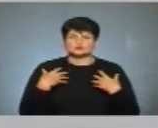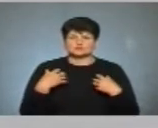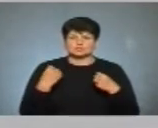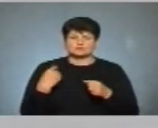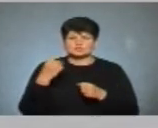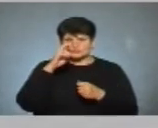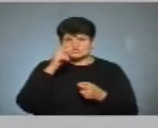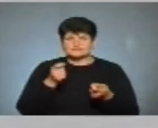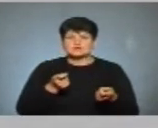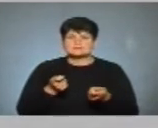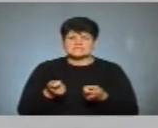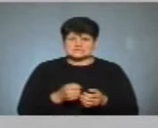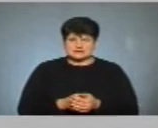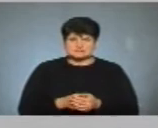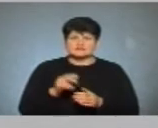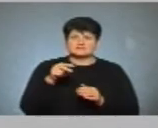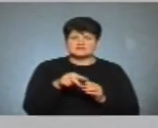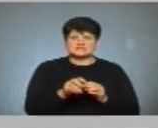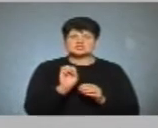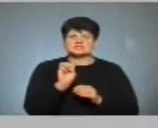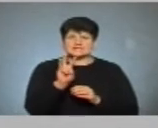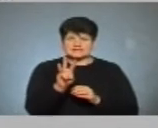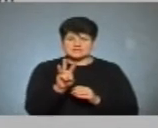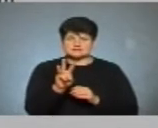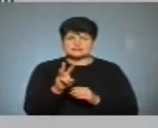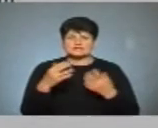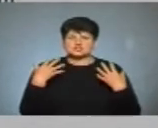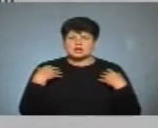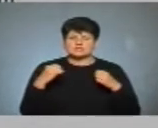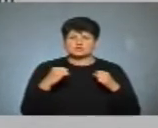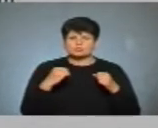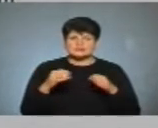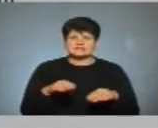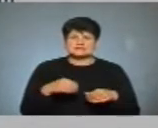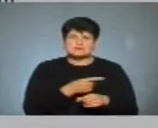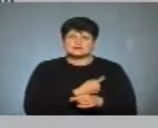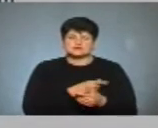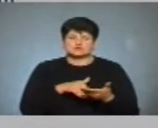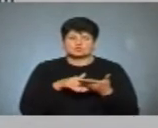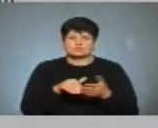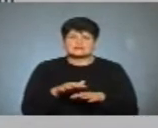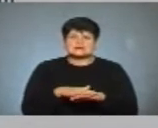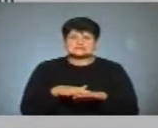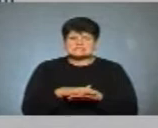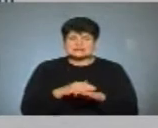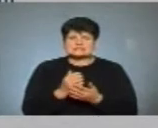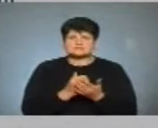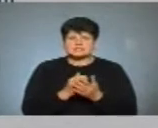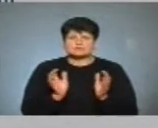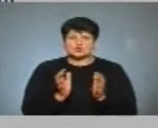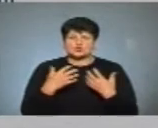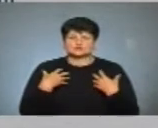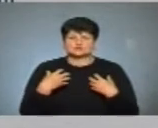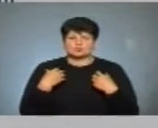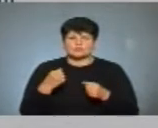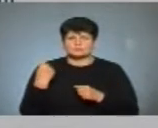'я обласної державної адміністрації. З 2013 року начальник управління надання медичної допомоги населенню Департаменту охорони здоров